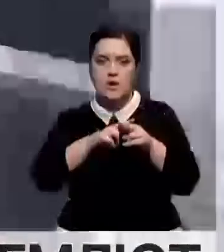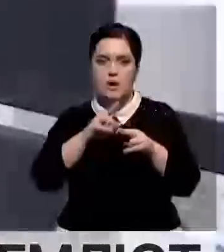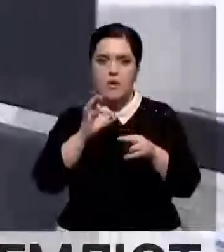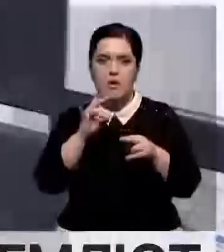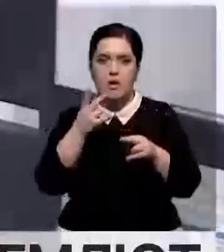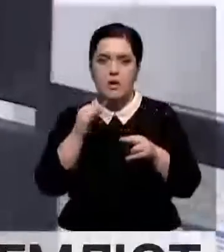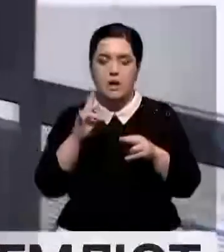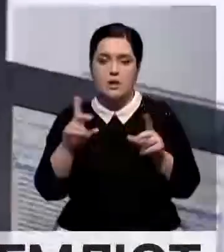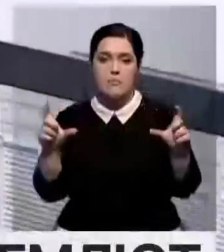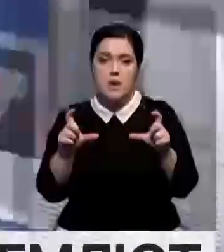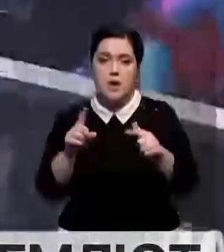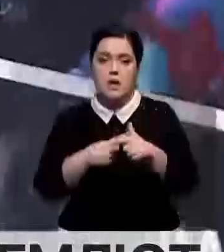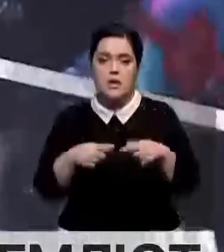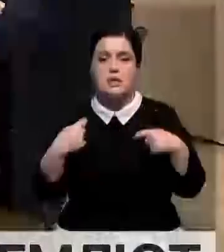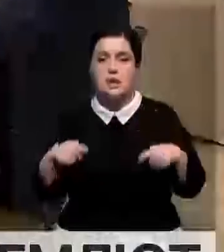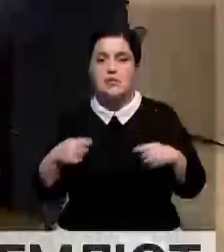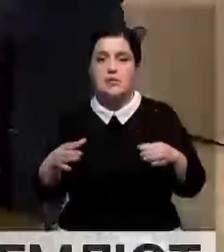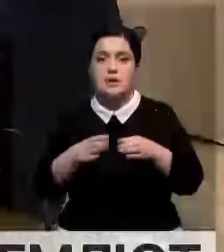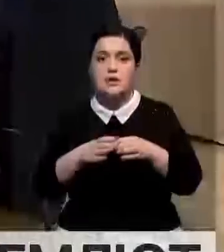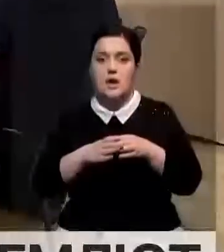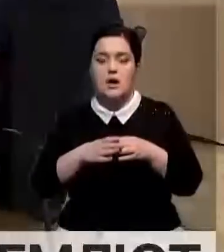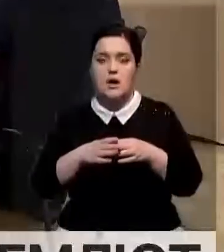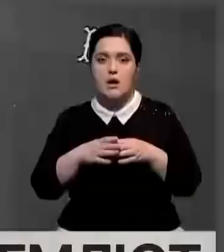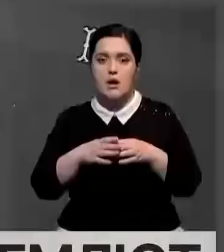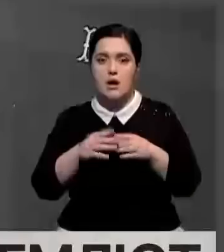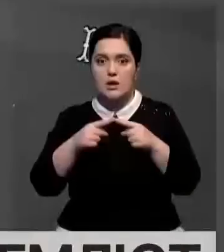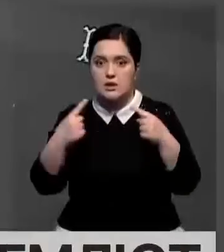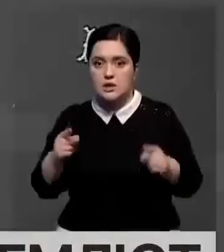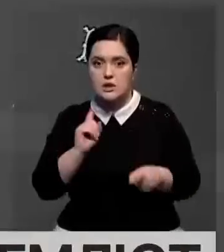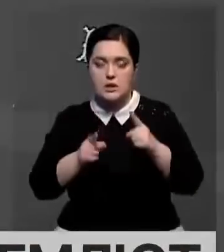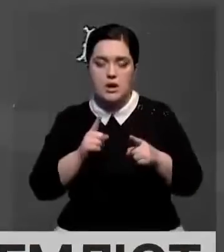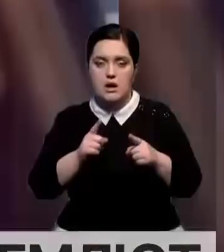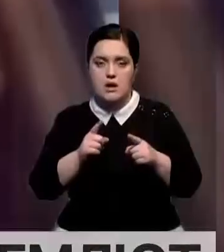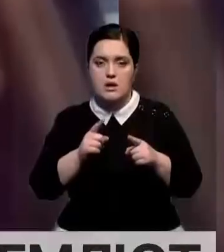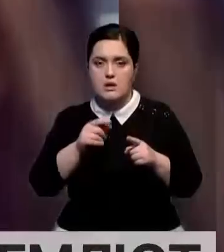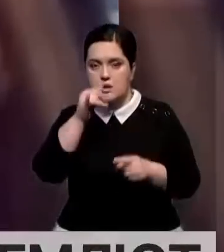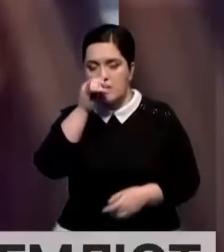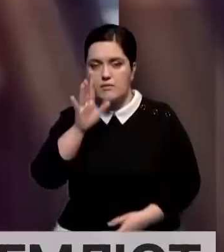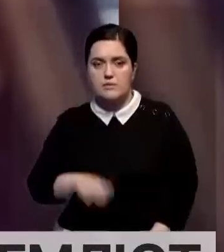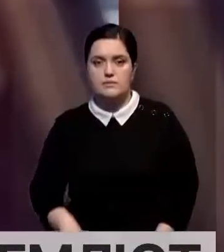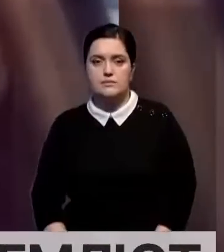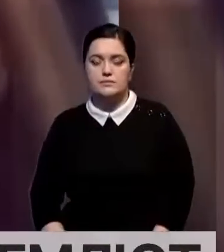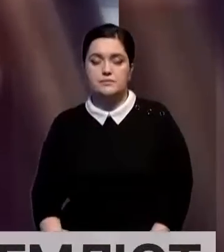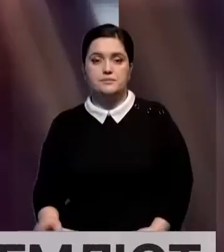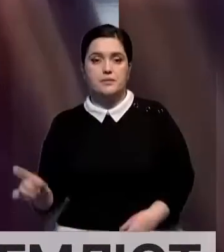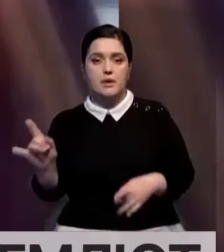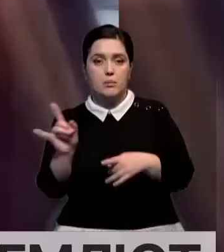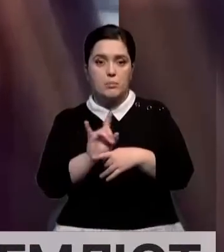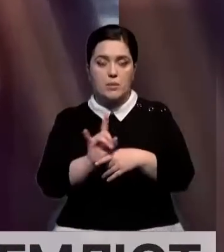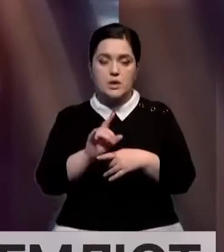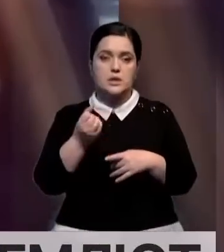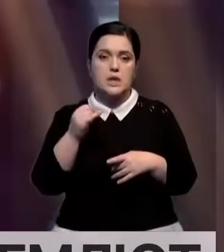онлайн-магазины или торговые сети. Отличить их от настоящих практически невозможно. Некоторые мошенники пытаются делать